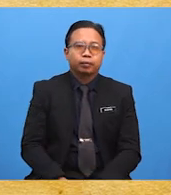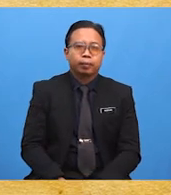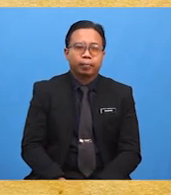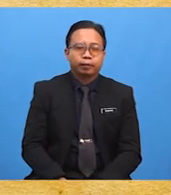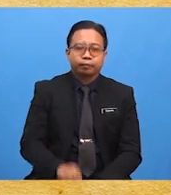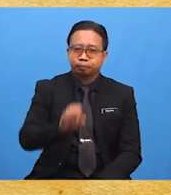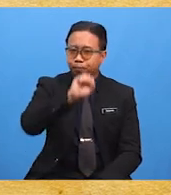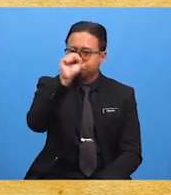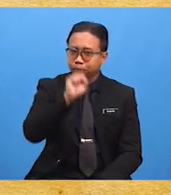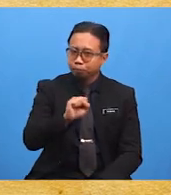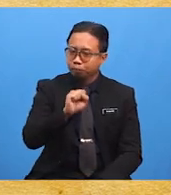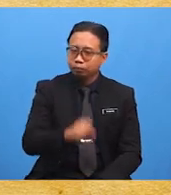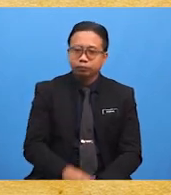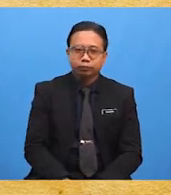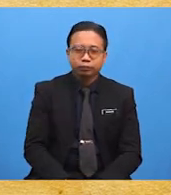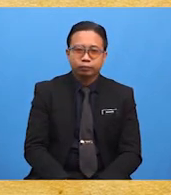Soalannya berbunyi.